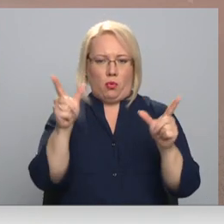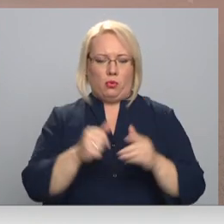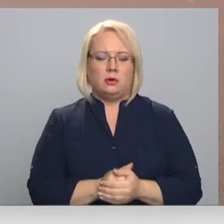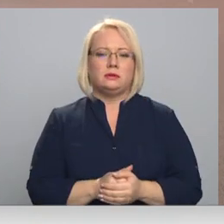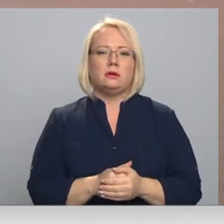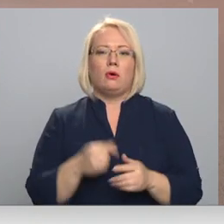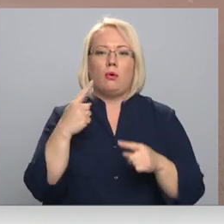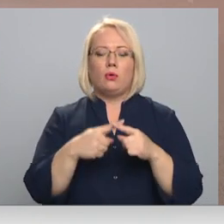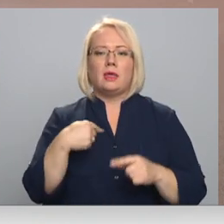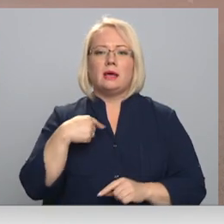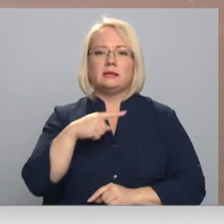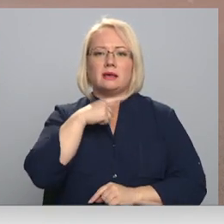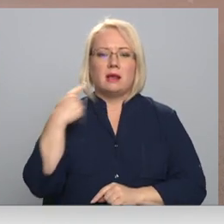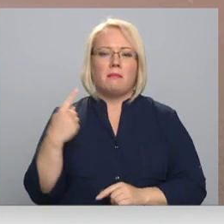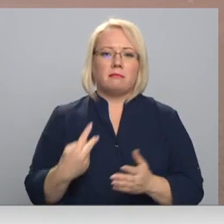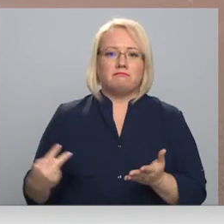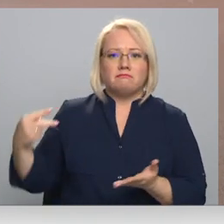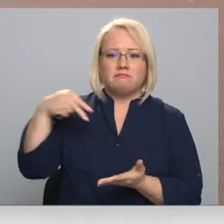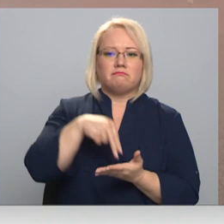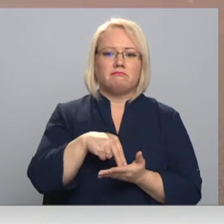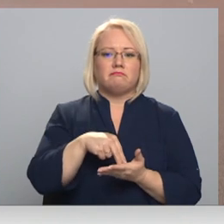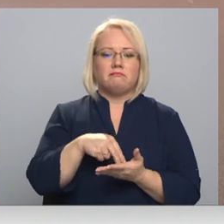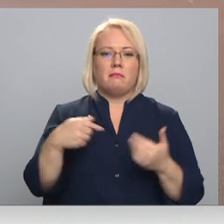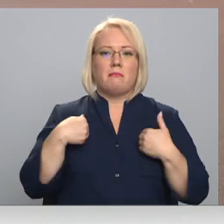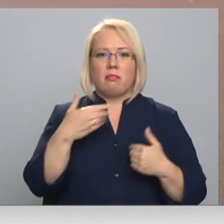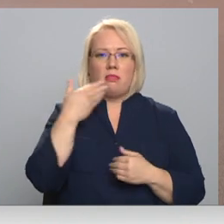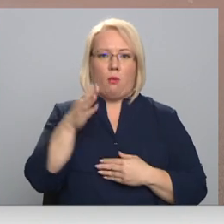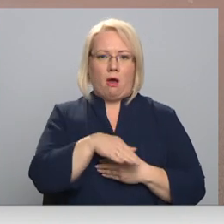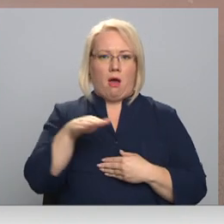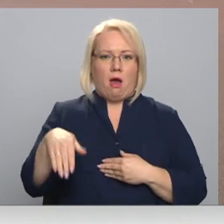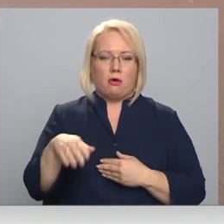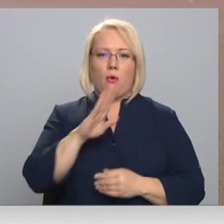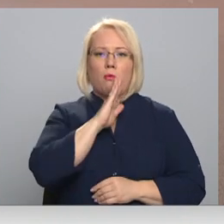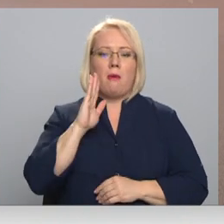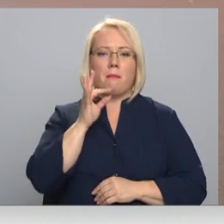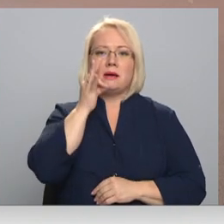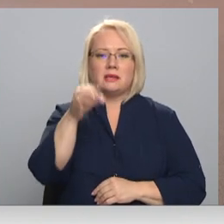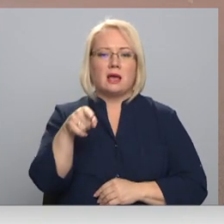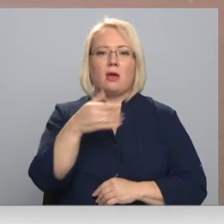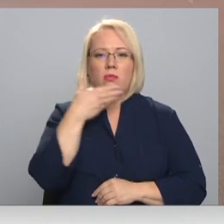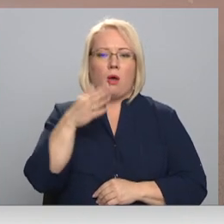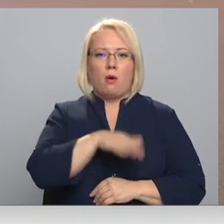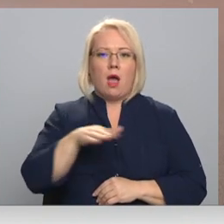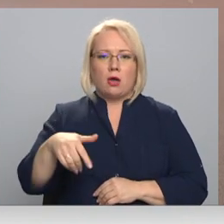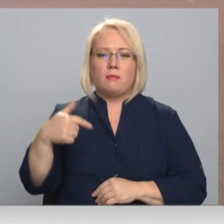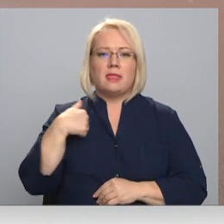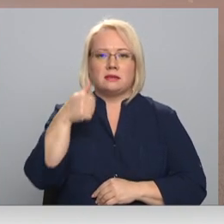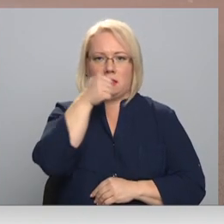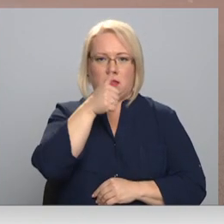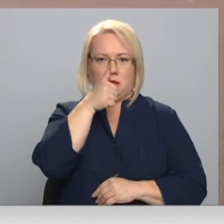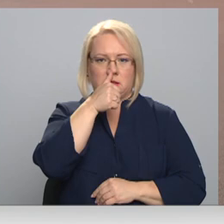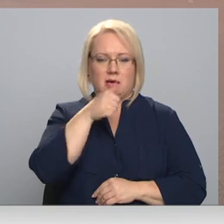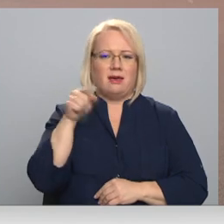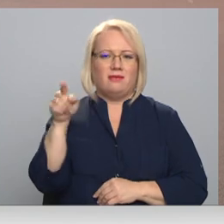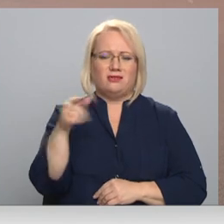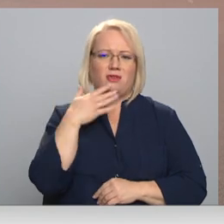Un es gribēju paņemt un piecelties no gulces, bet man nav kāju. Man mama saka, ka man nav kāju, bet es tam neticēju. Viņš